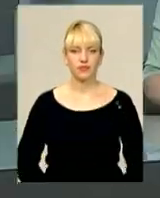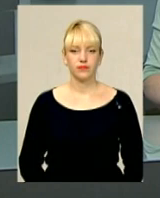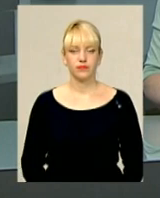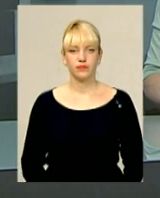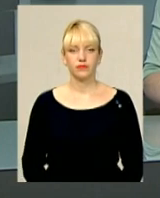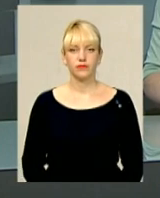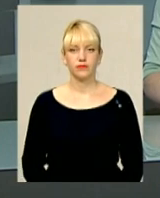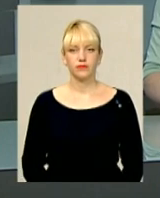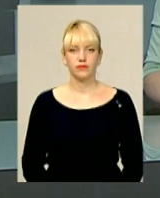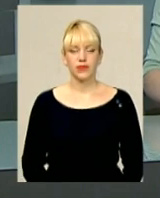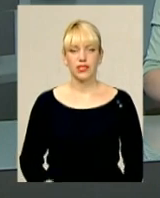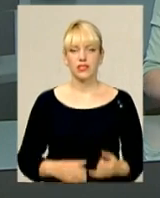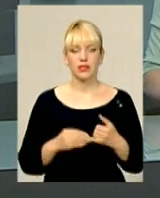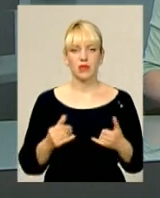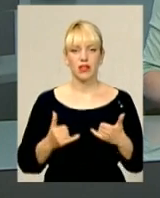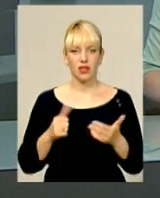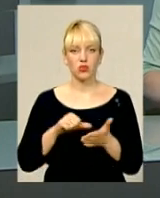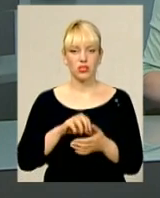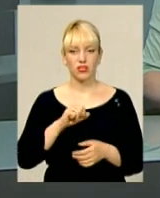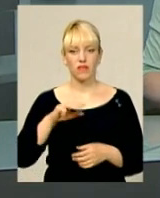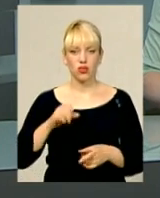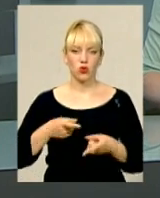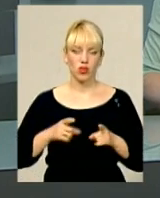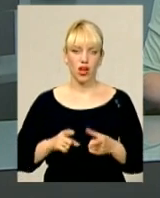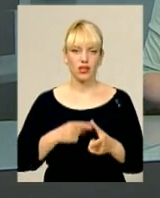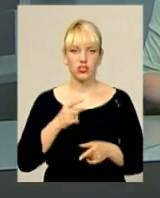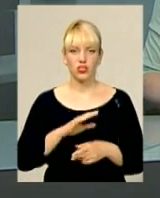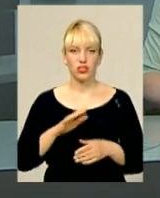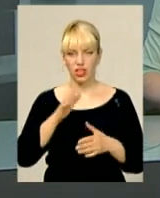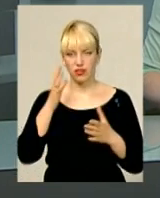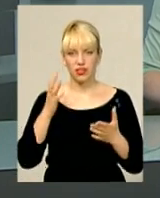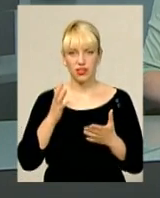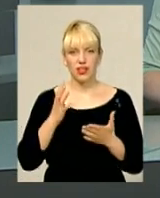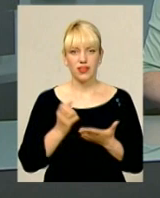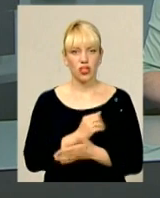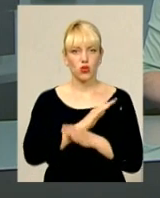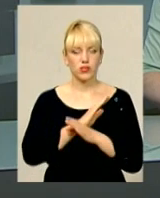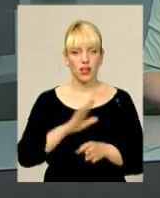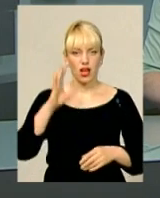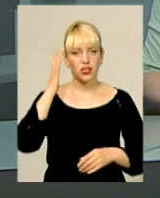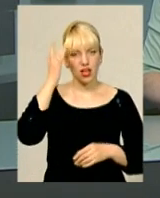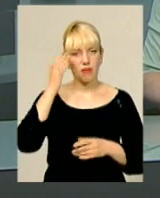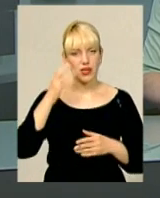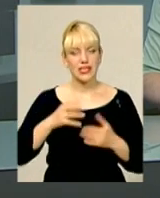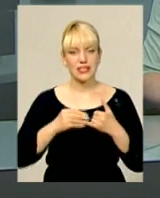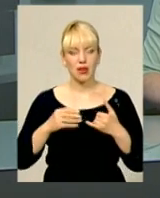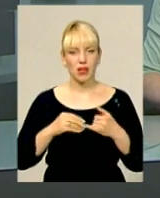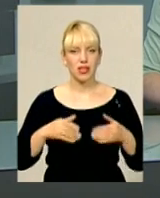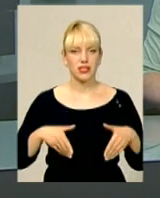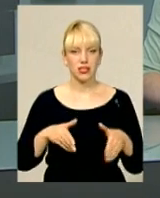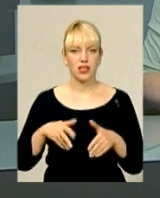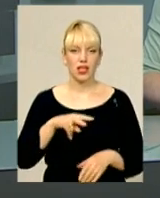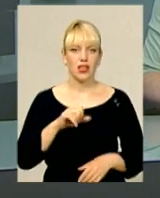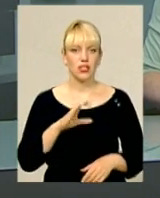Музика Земля для учасників АТО – реальність чи недосяжна мрія? На земельні ділянки Лісогринівецької об